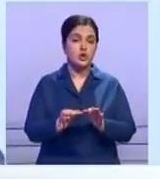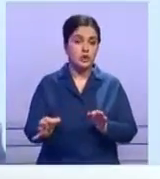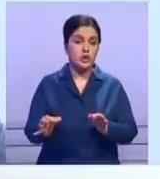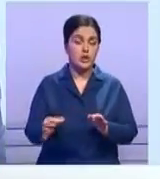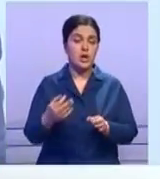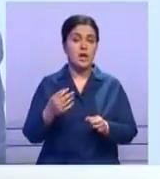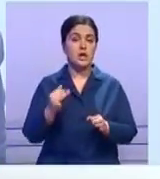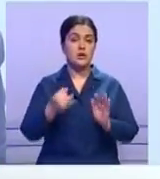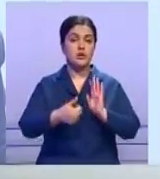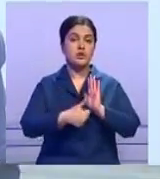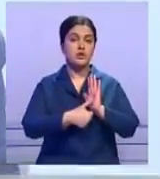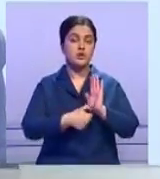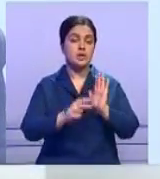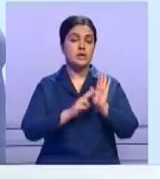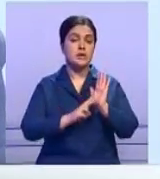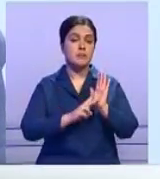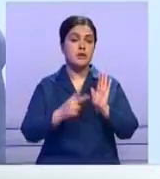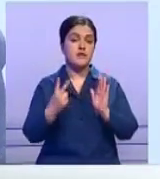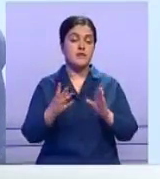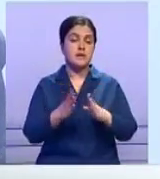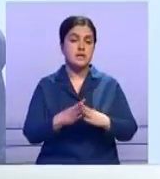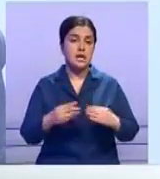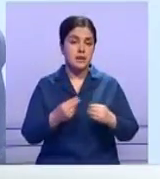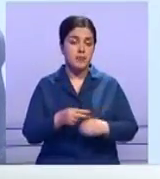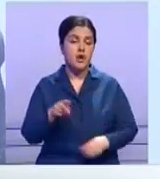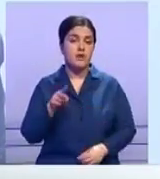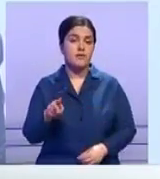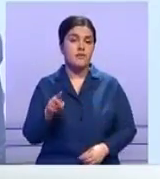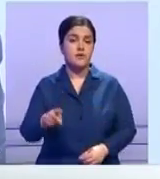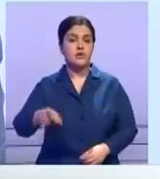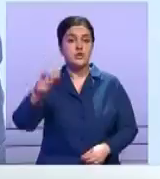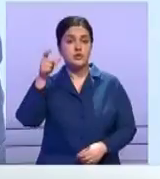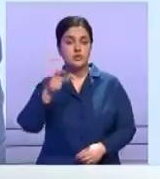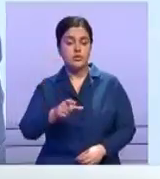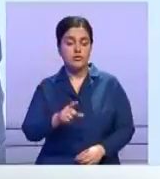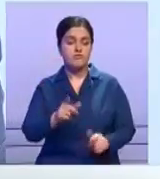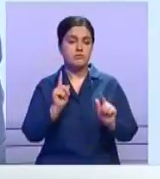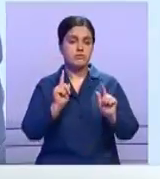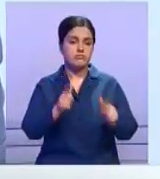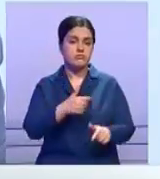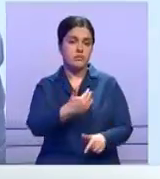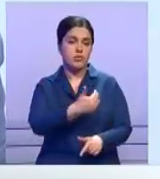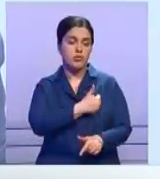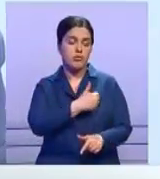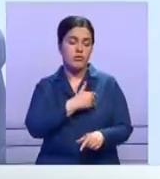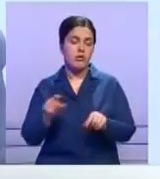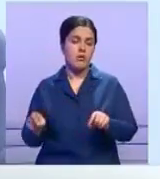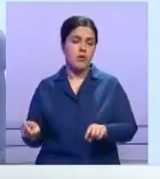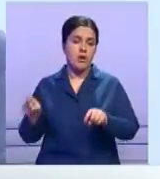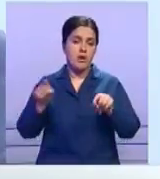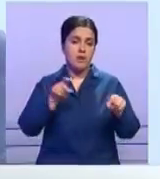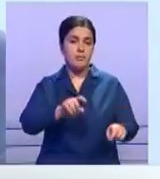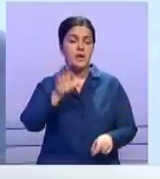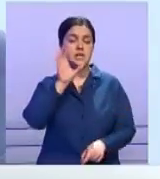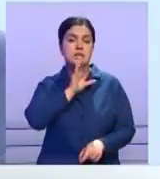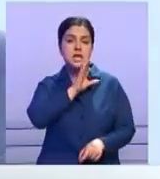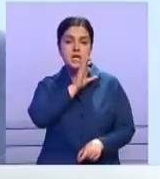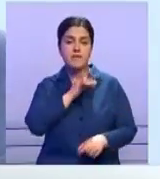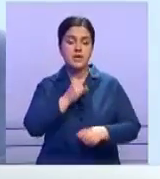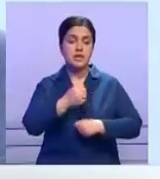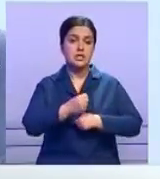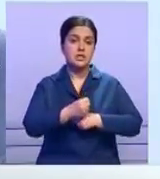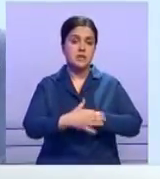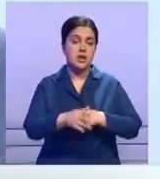предводительные 672 семей, 2000 человек изъявили желание на добровольное переселение в северные и центральные